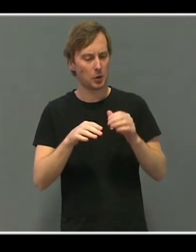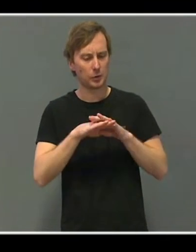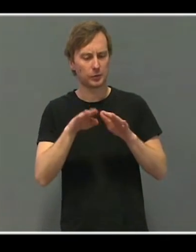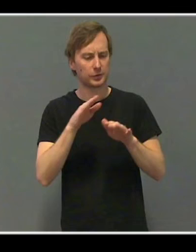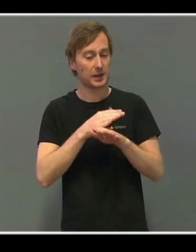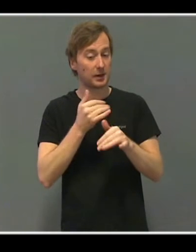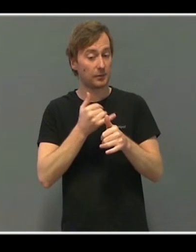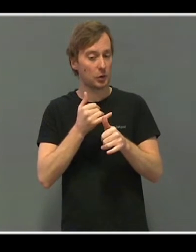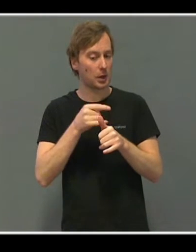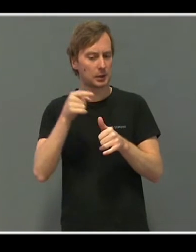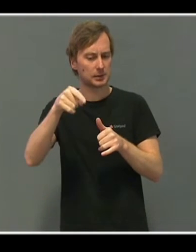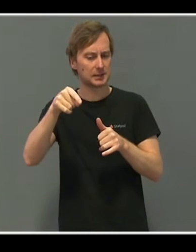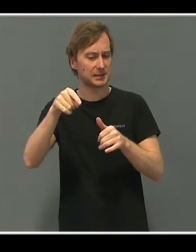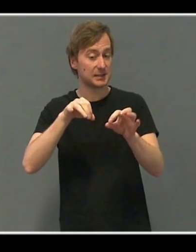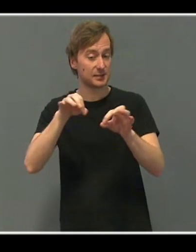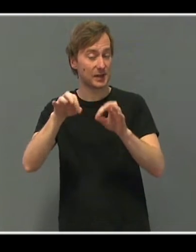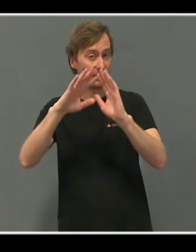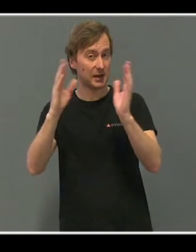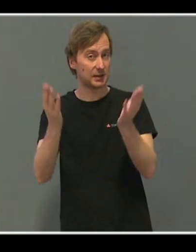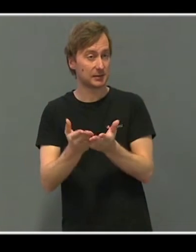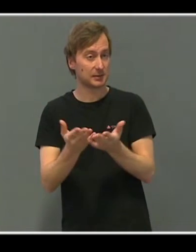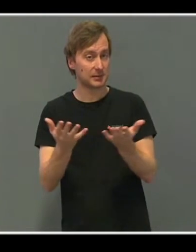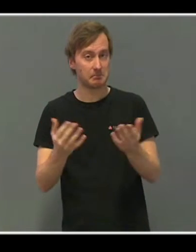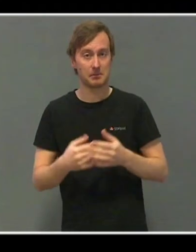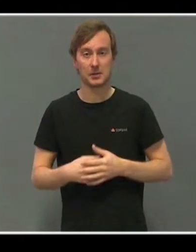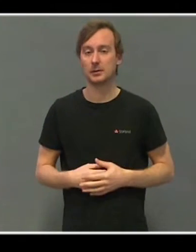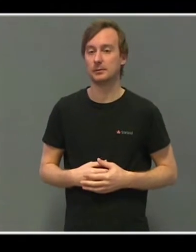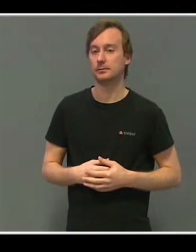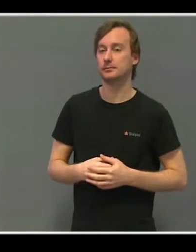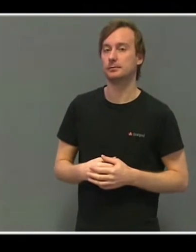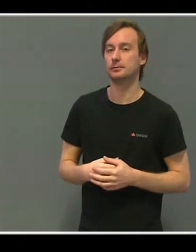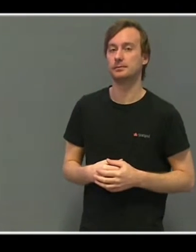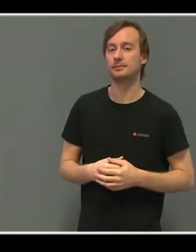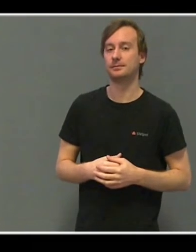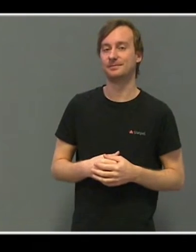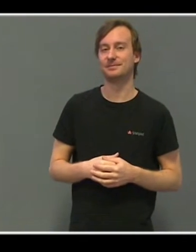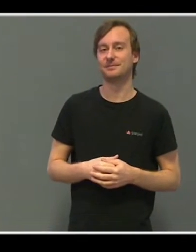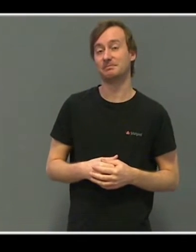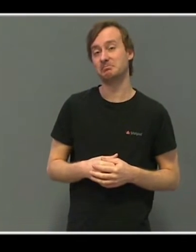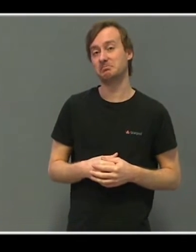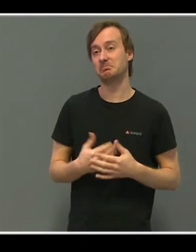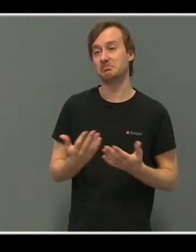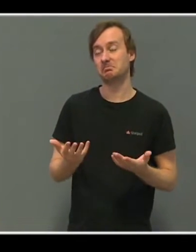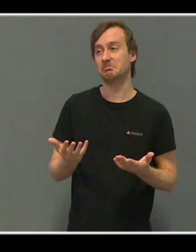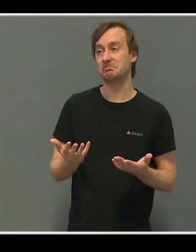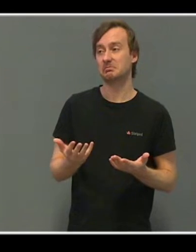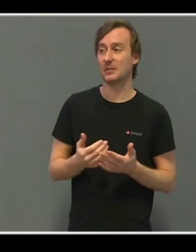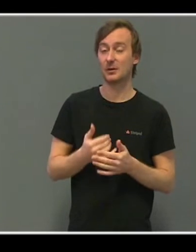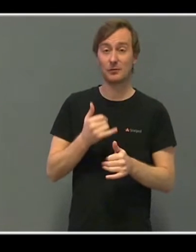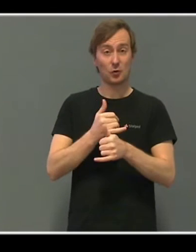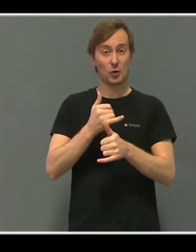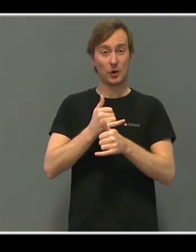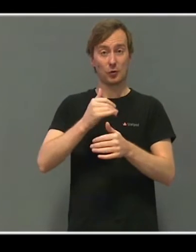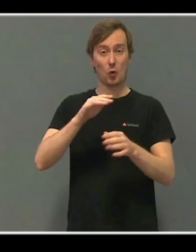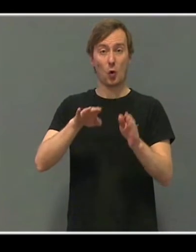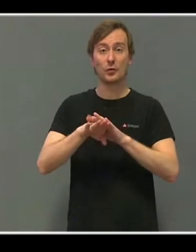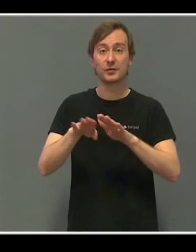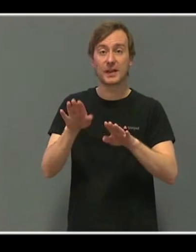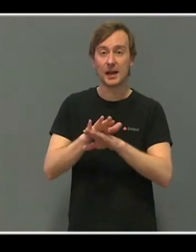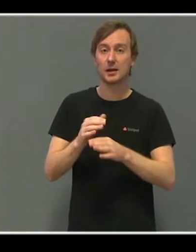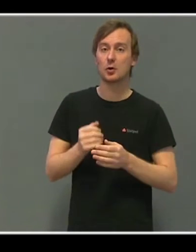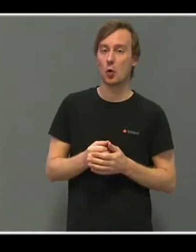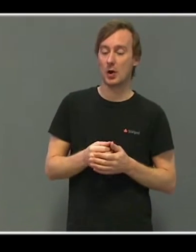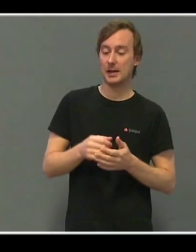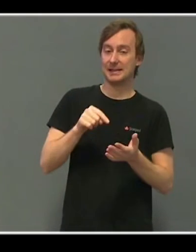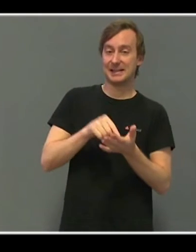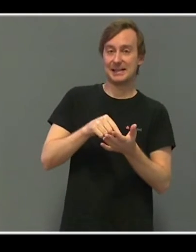på en måte, i spillverden? Eller hva tenker du om det? Nei, jeg tenker jo at man må håndtere det med den måten at man er der, og få sett